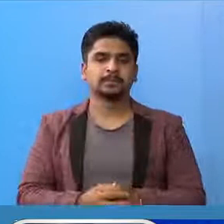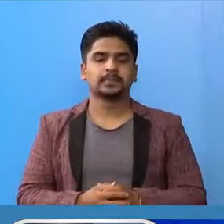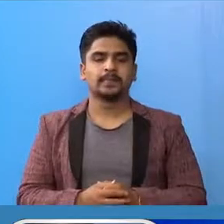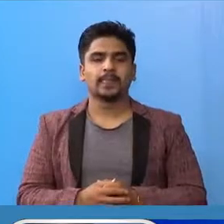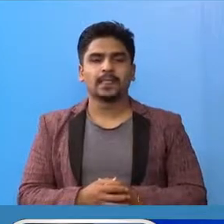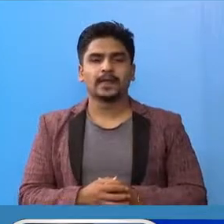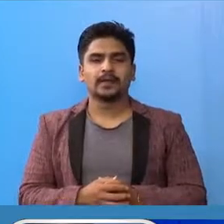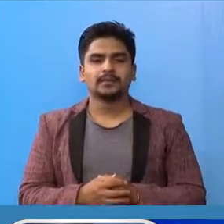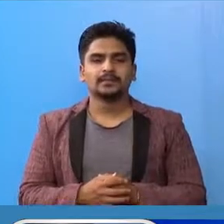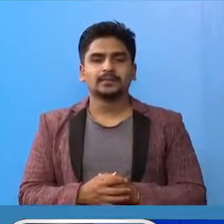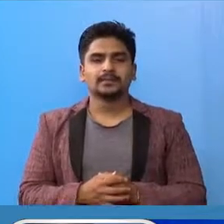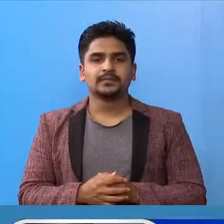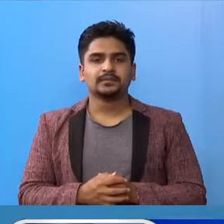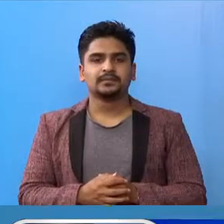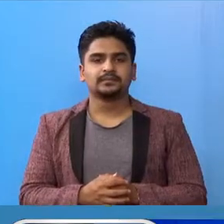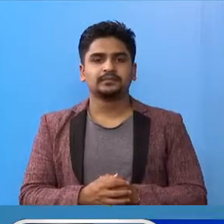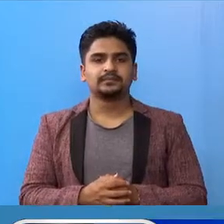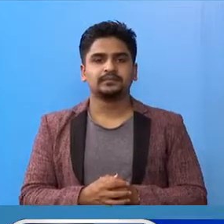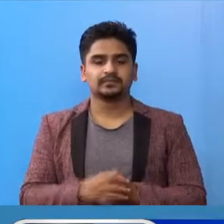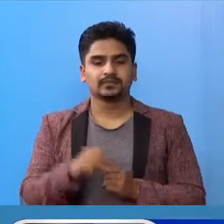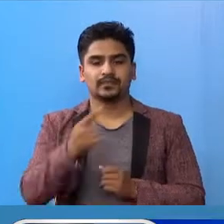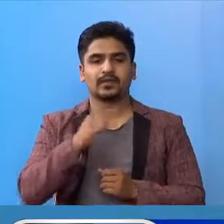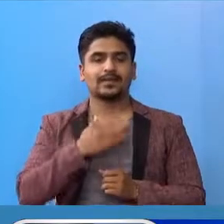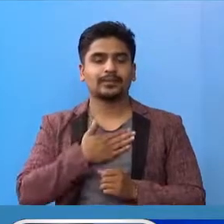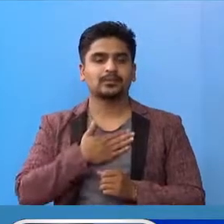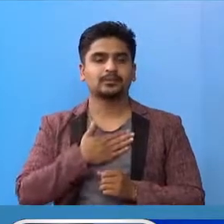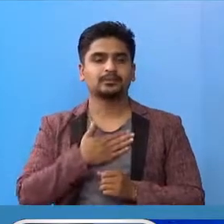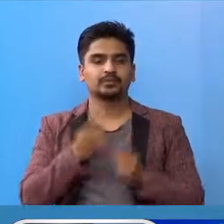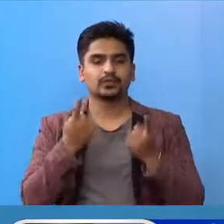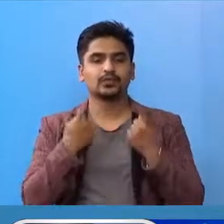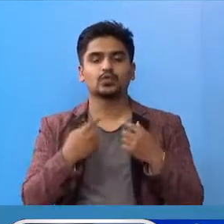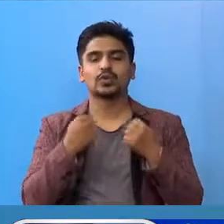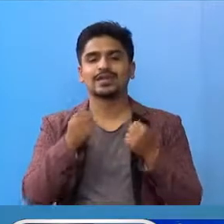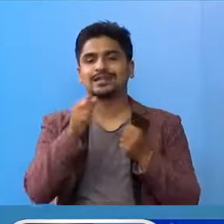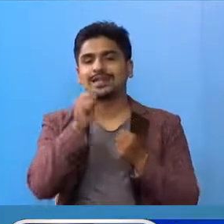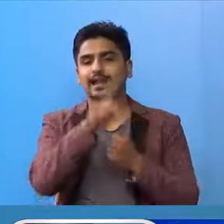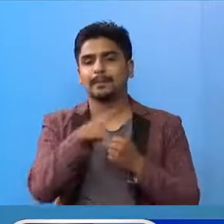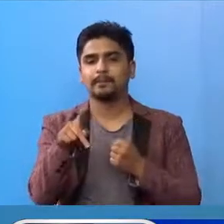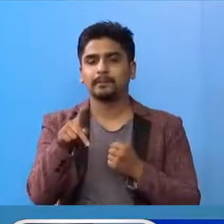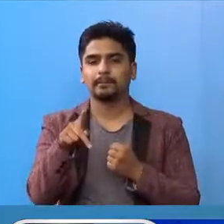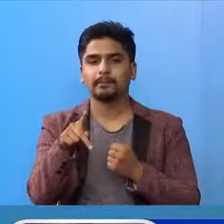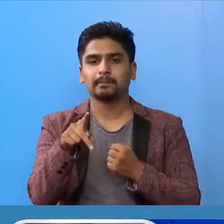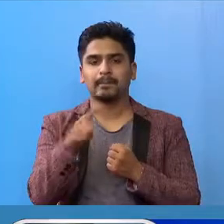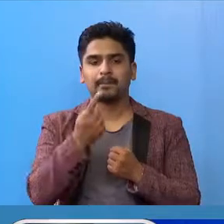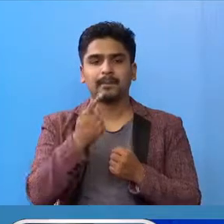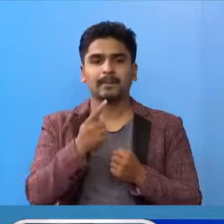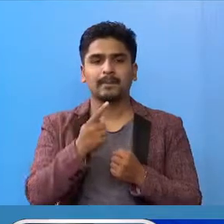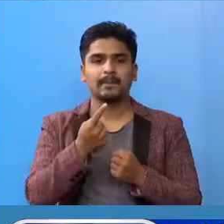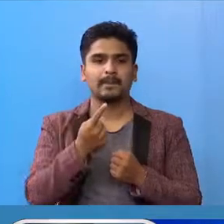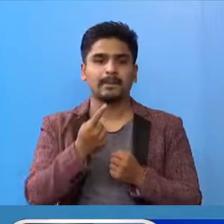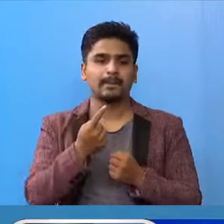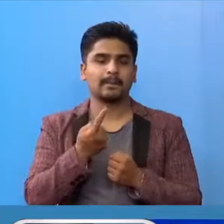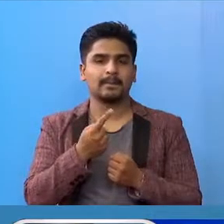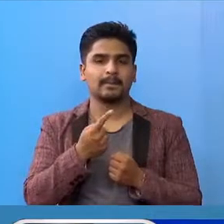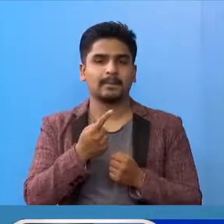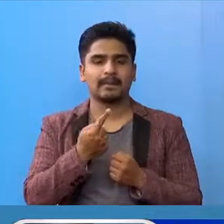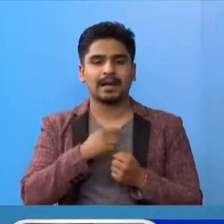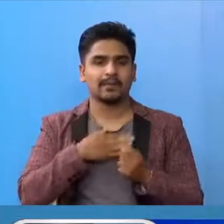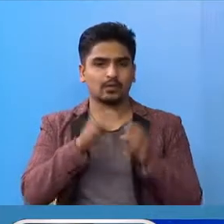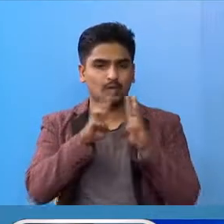प्रस्थुद गर्ना चांचु। र हाम्रो स्वास्थ एप, हाम्रो